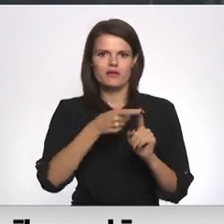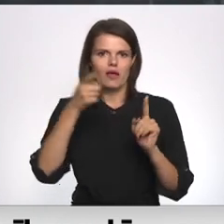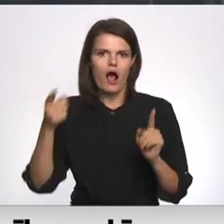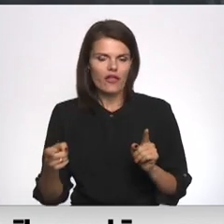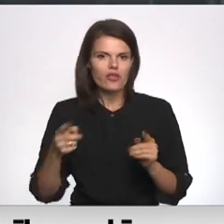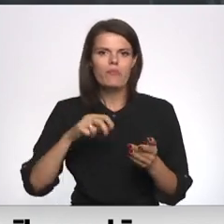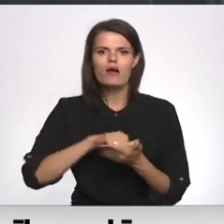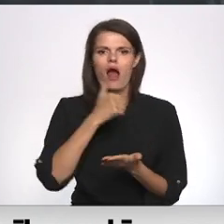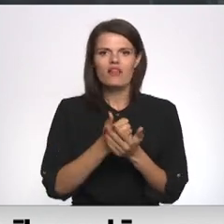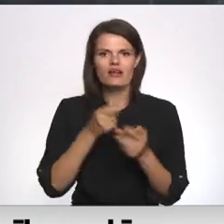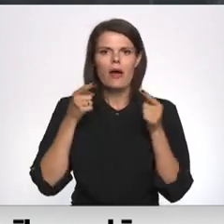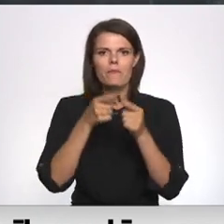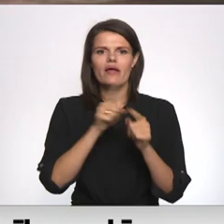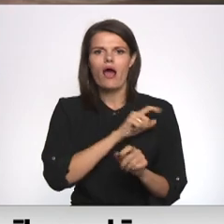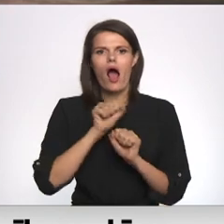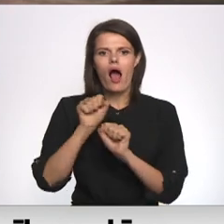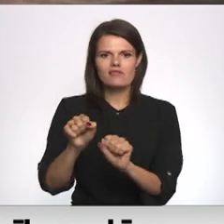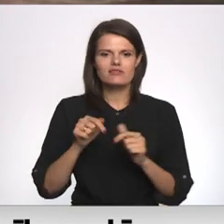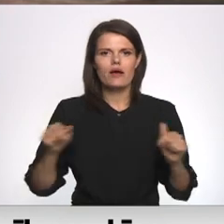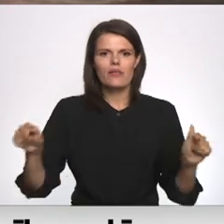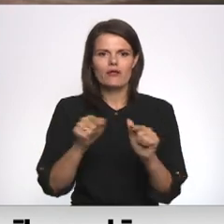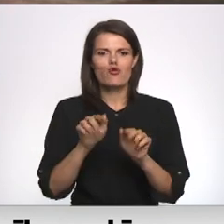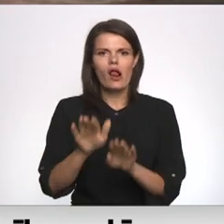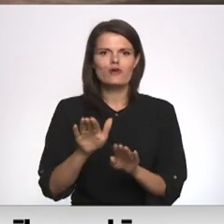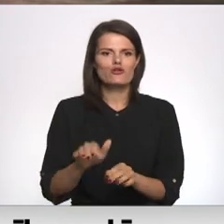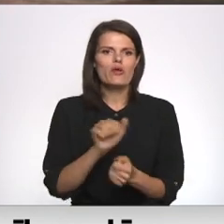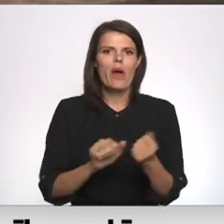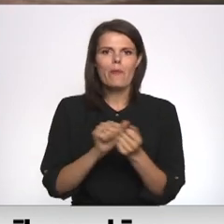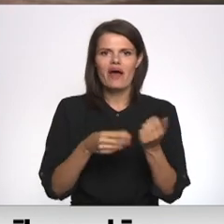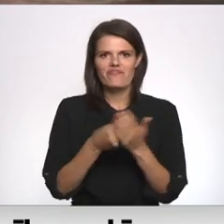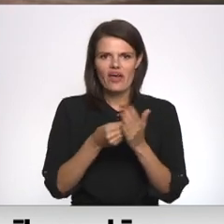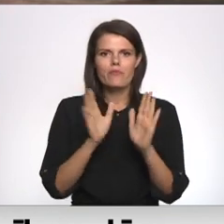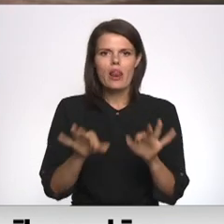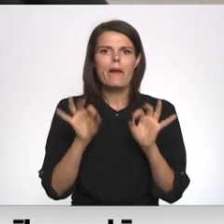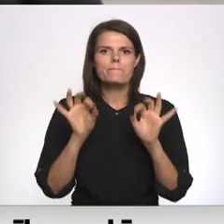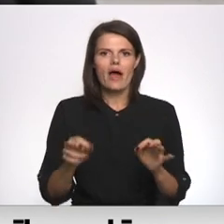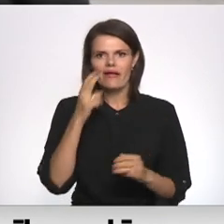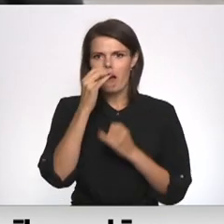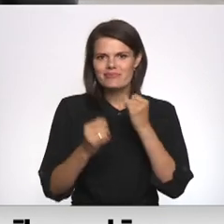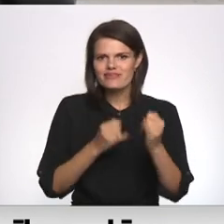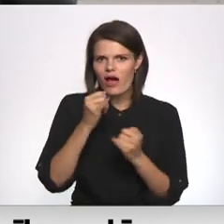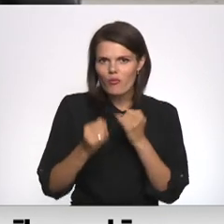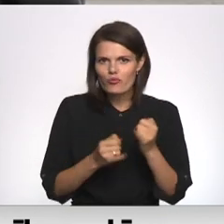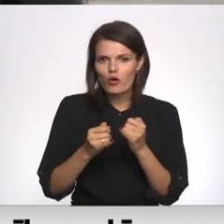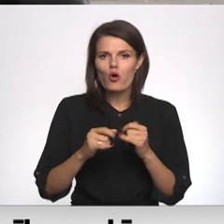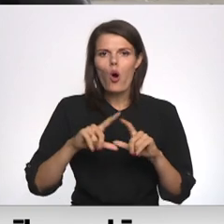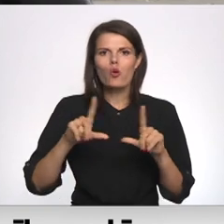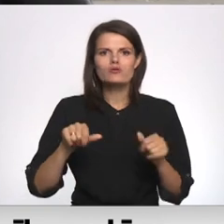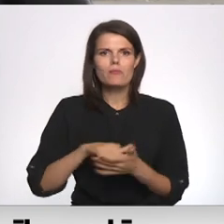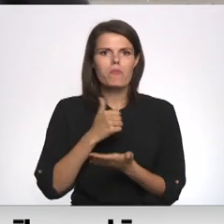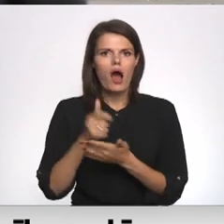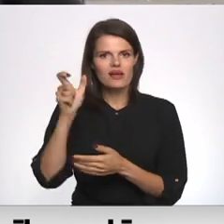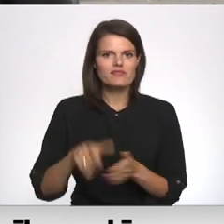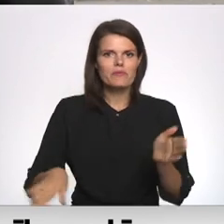galvenais mērķis ir aizsargāt parka teritorijā esošās dabas vērtības, lai tās pareizi apsaimniekotu. Uzņēmumu pārstāvis, kurš